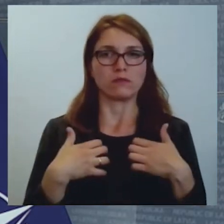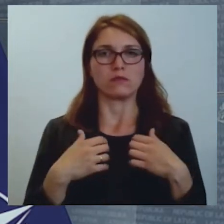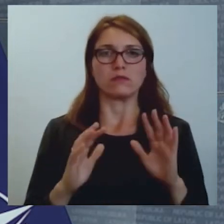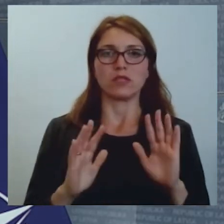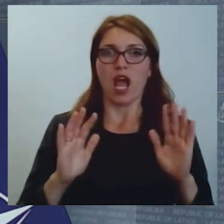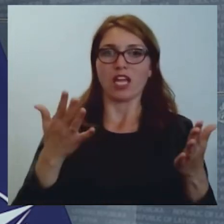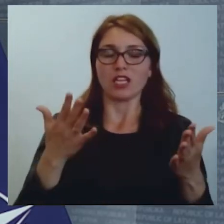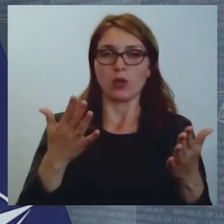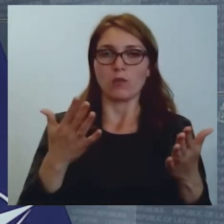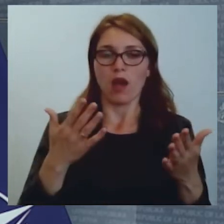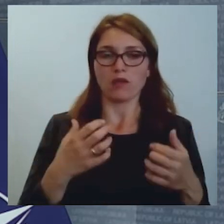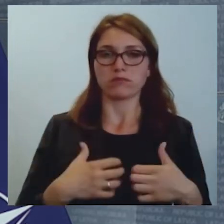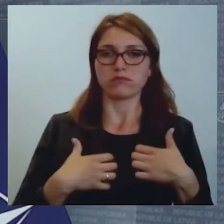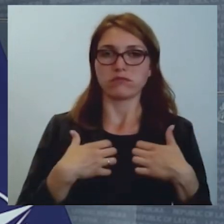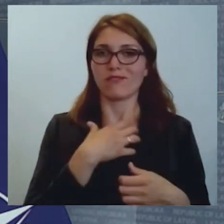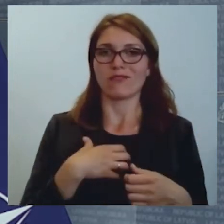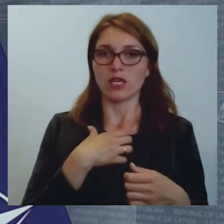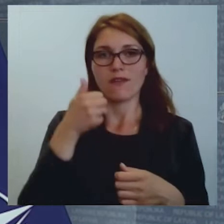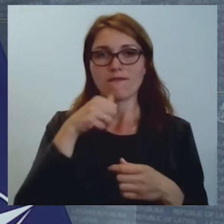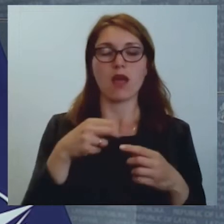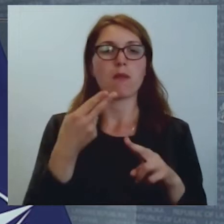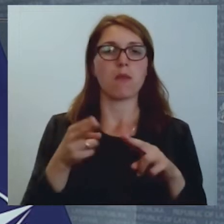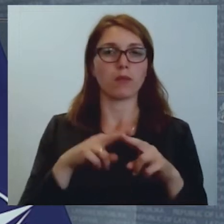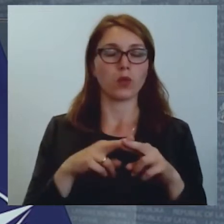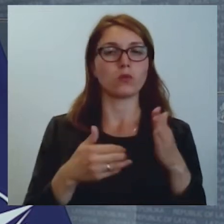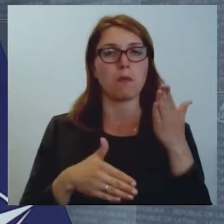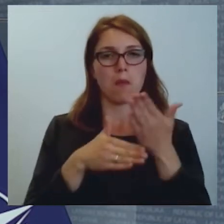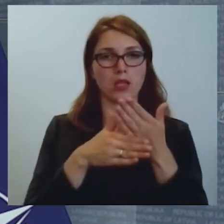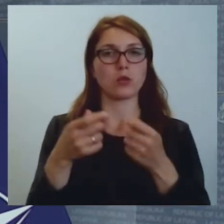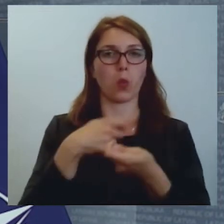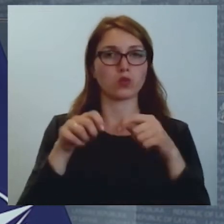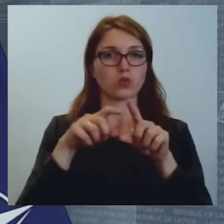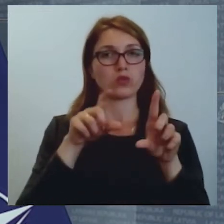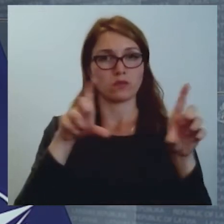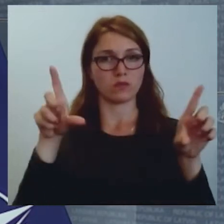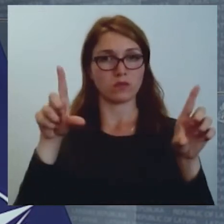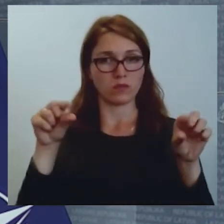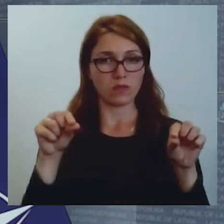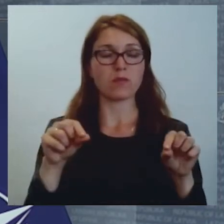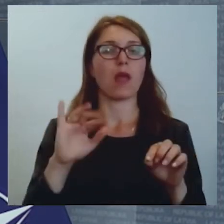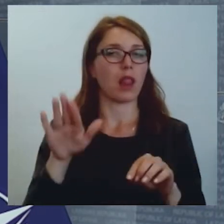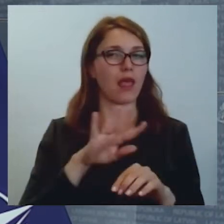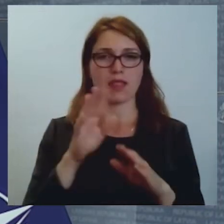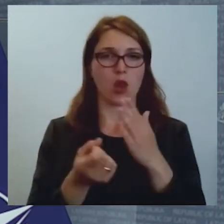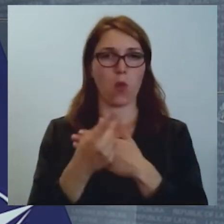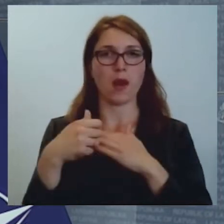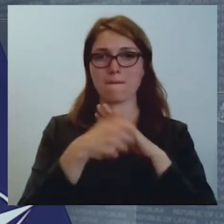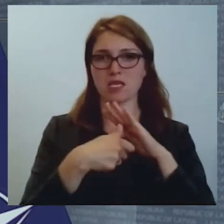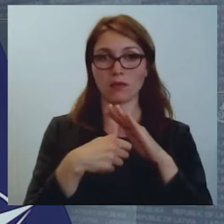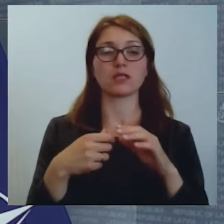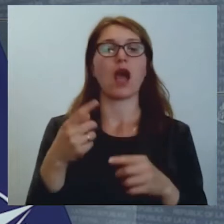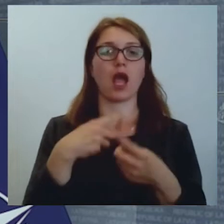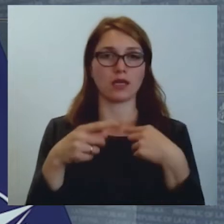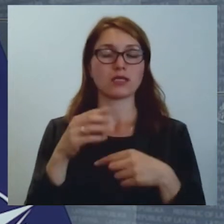palīdzēt uzņēmējiem, lai neveidotos papildus bez darbs. Tātad atgriezīsimies gan pie subsidētām